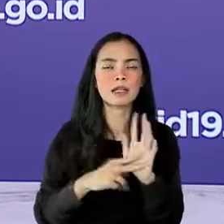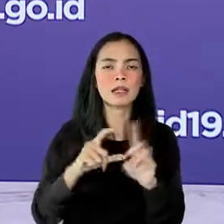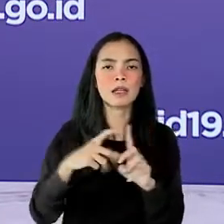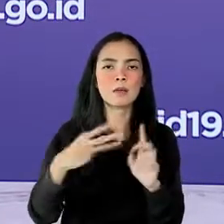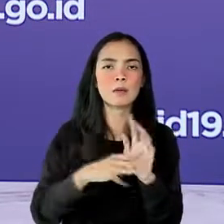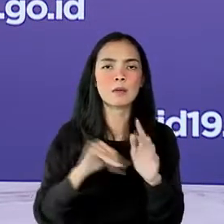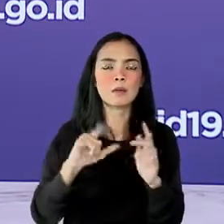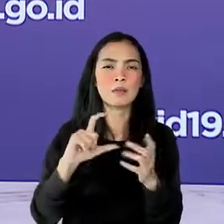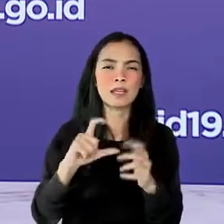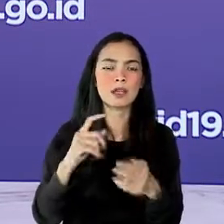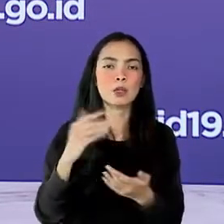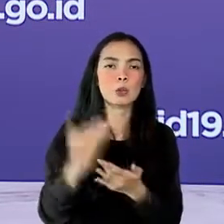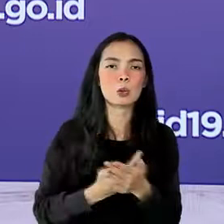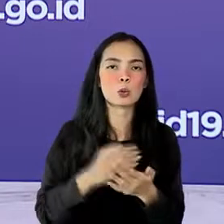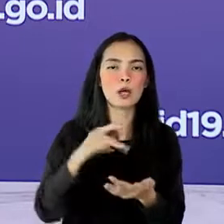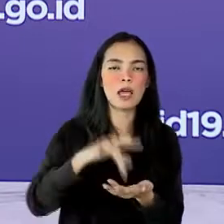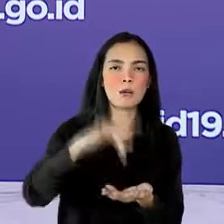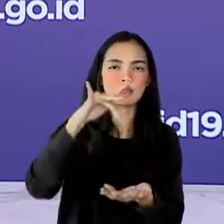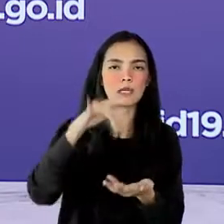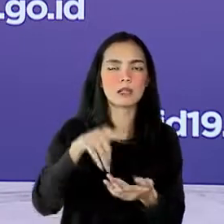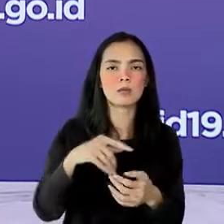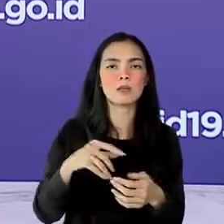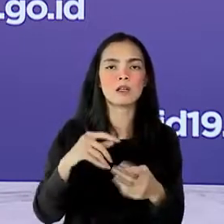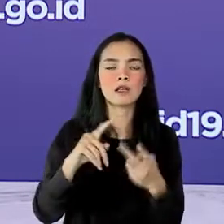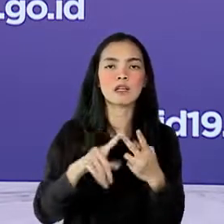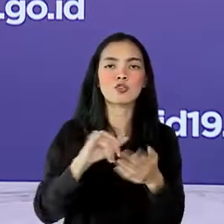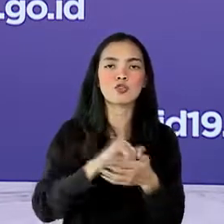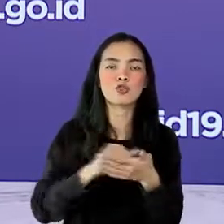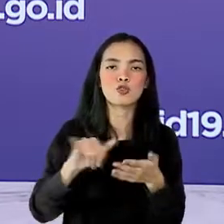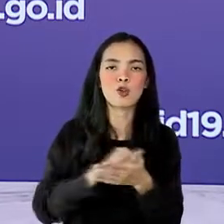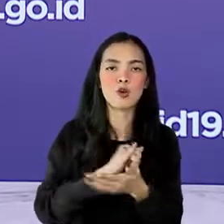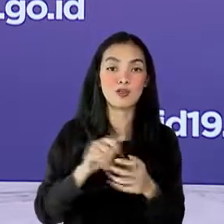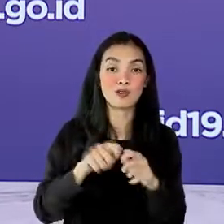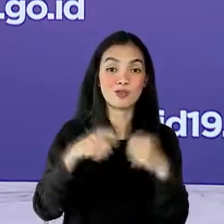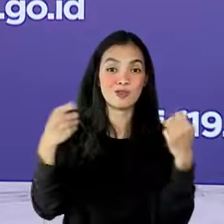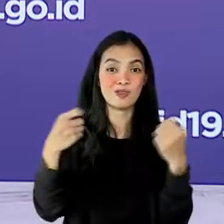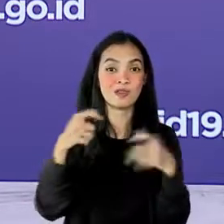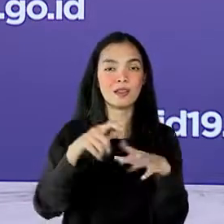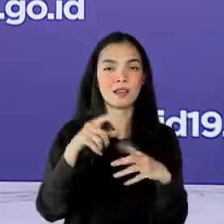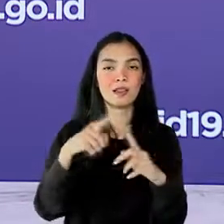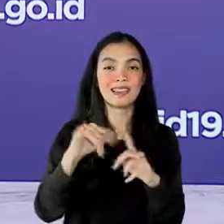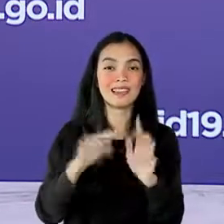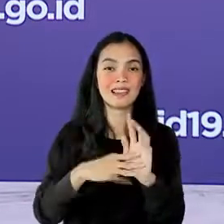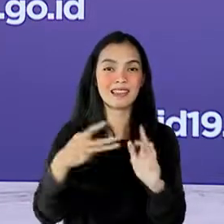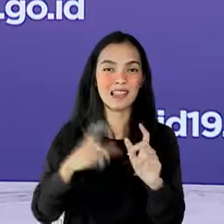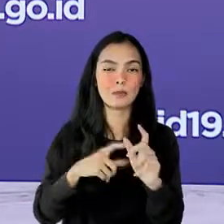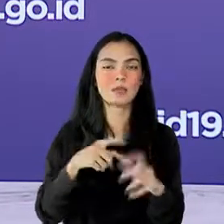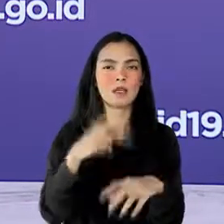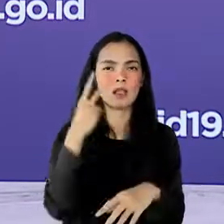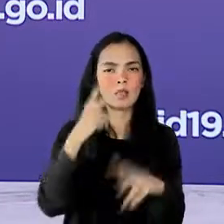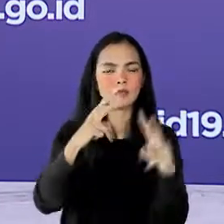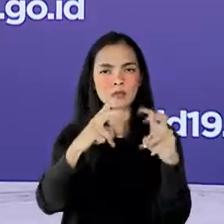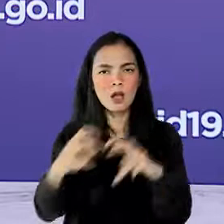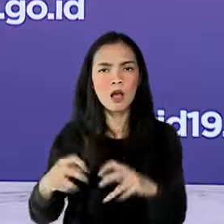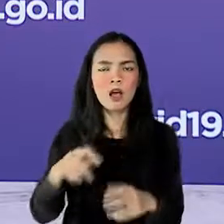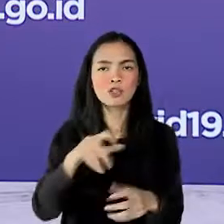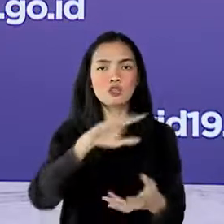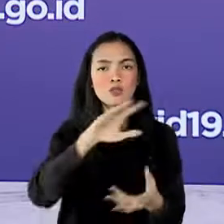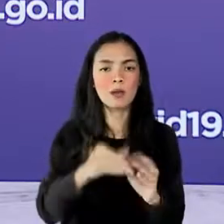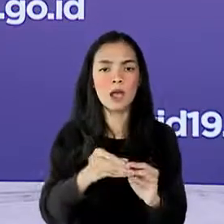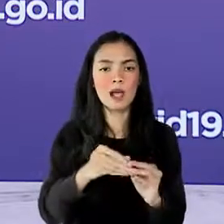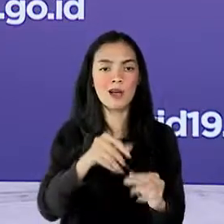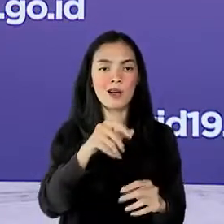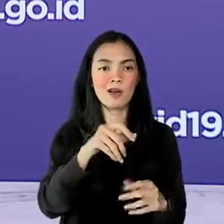surat kabar Amerika Serikat The New York Times melaporkan peningkatan infeksi COVID-19 dan kematian harian